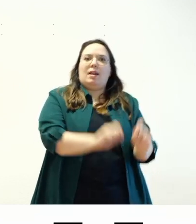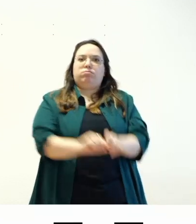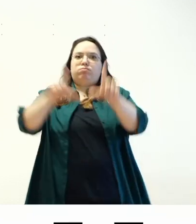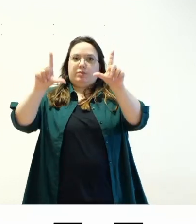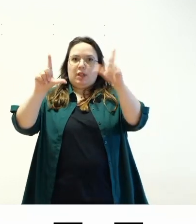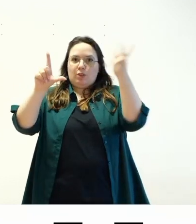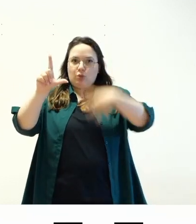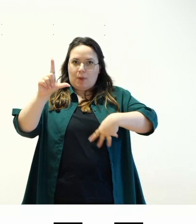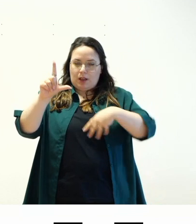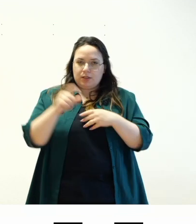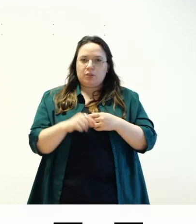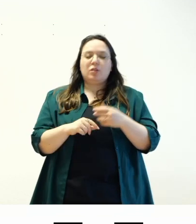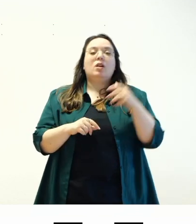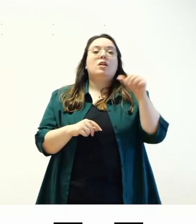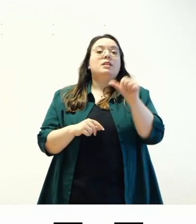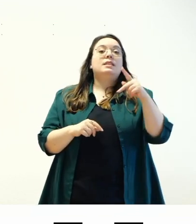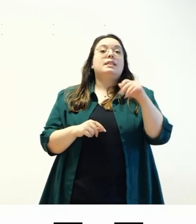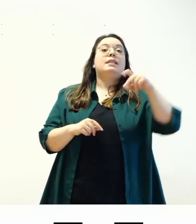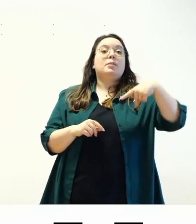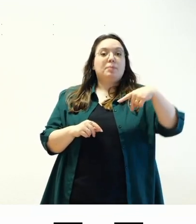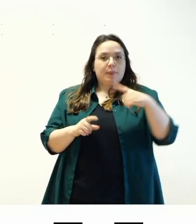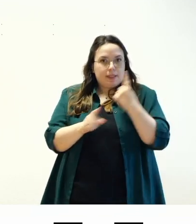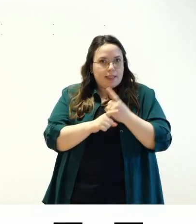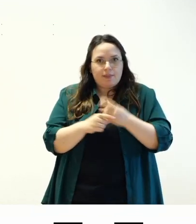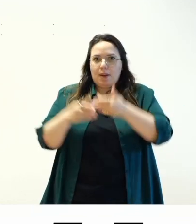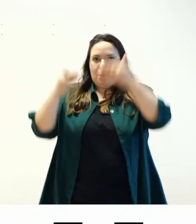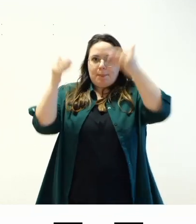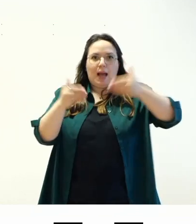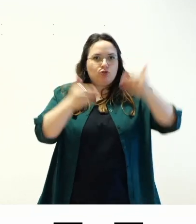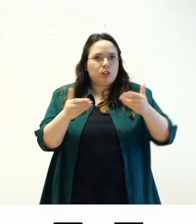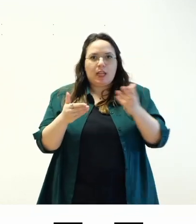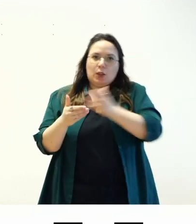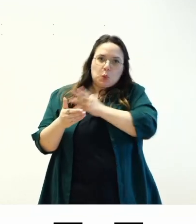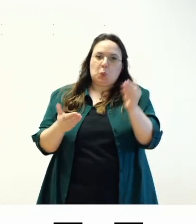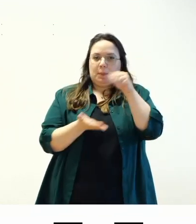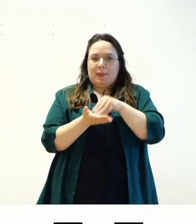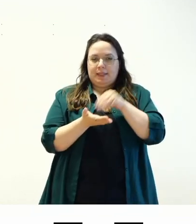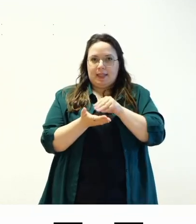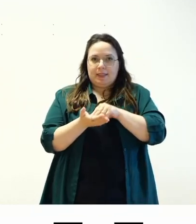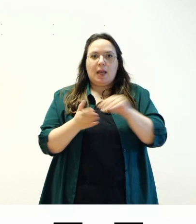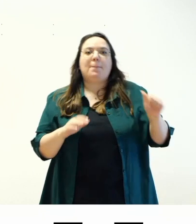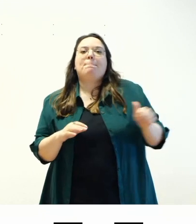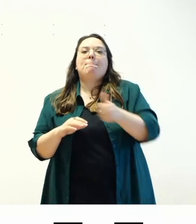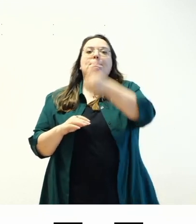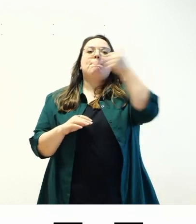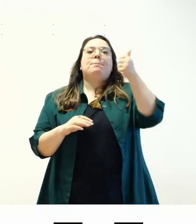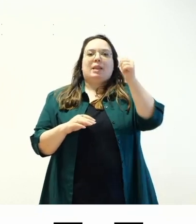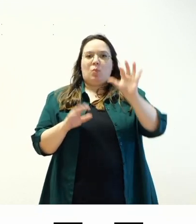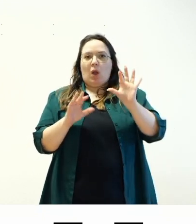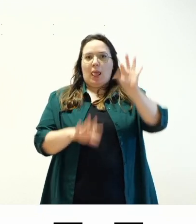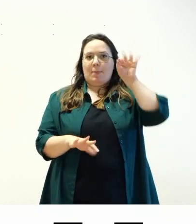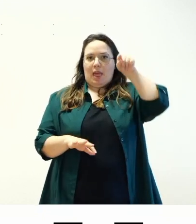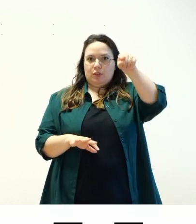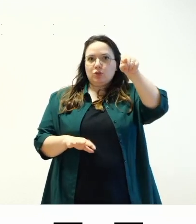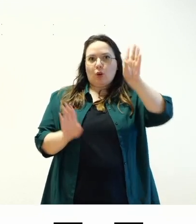in cui è presente qualcosa da saltare un'intestazione ad esempio deve essere il primo elemento della pagina a ricevere il focus e deve